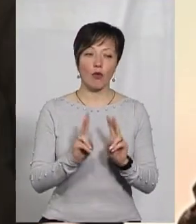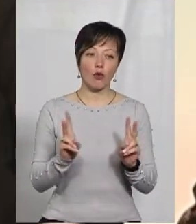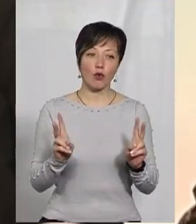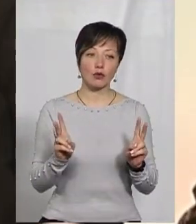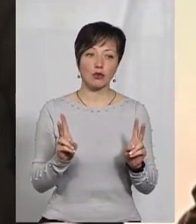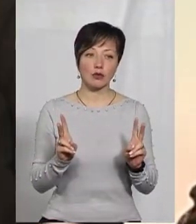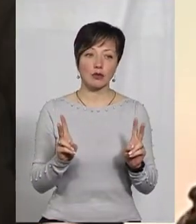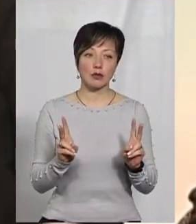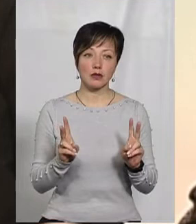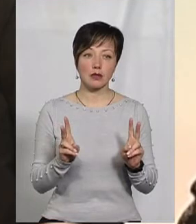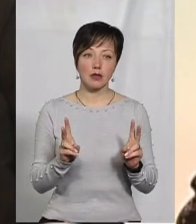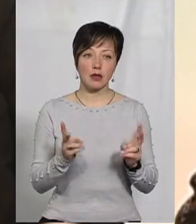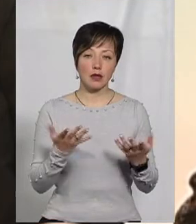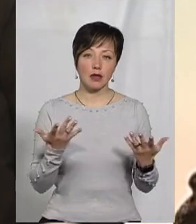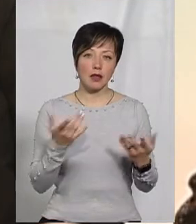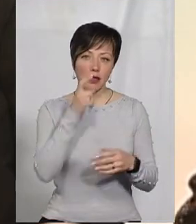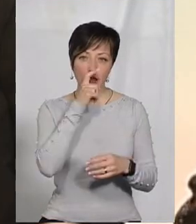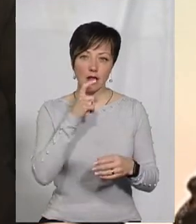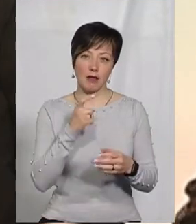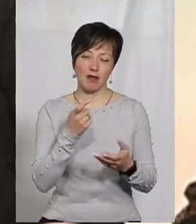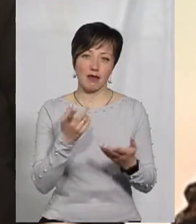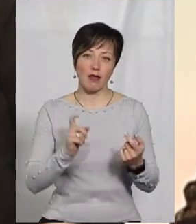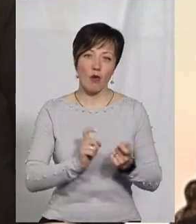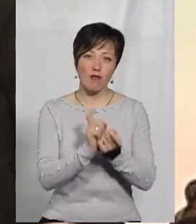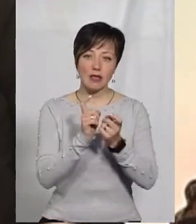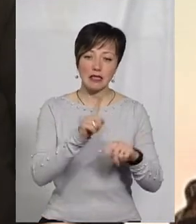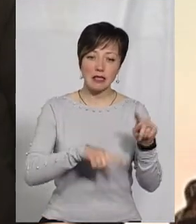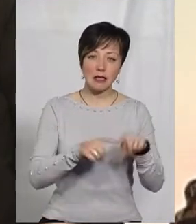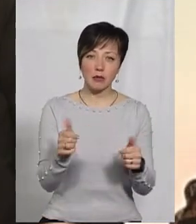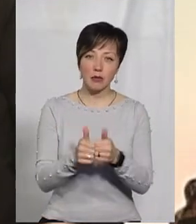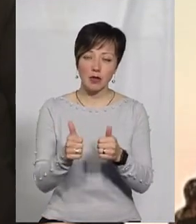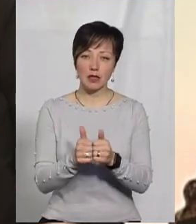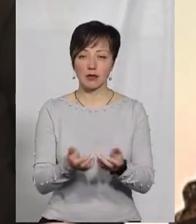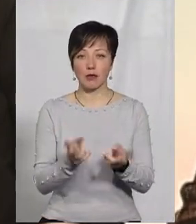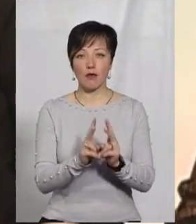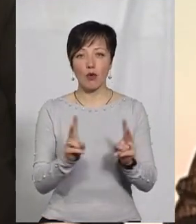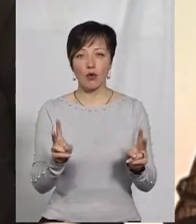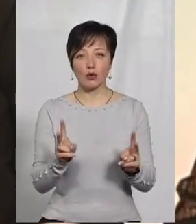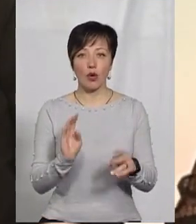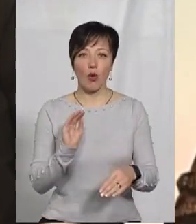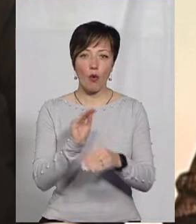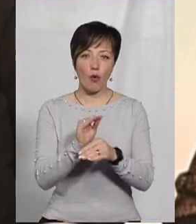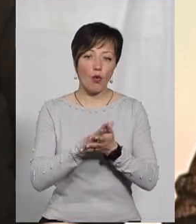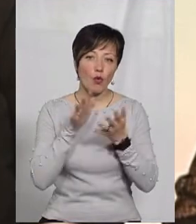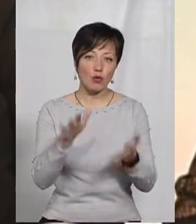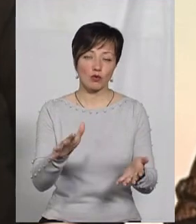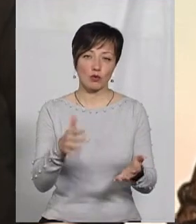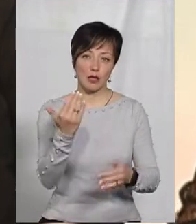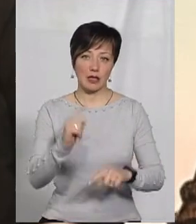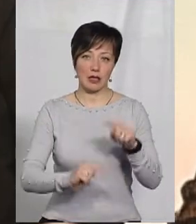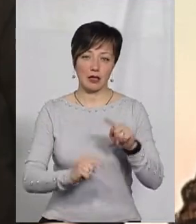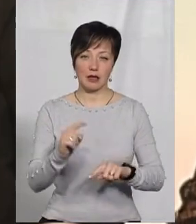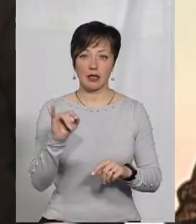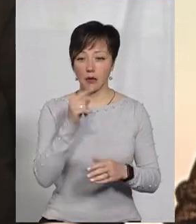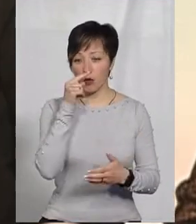в когось, знаєте, непорозуміння з рідними, близькими, в когось осуд зі сторони рідних.